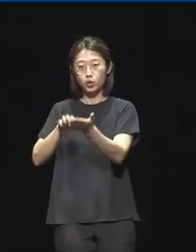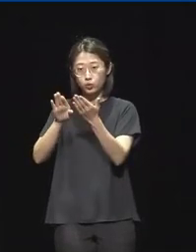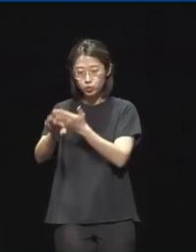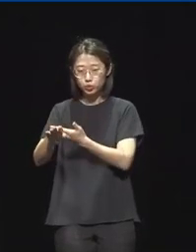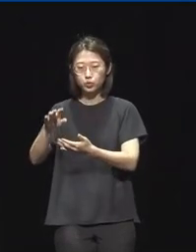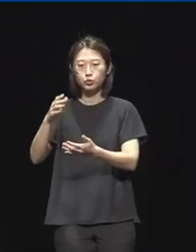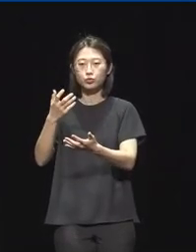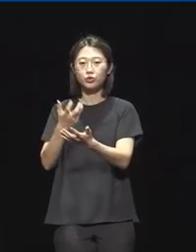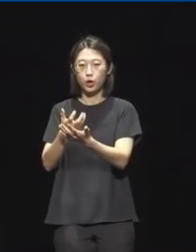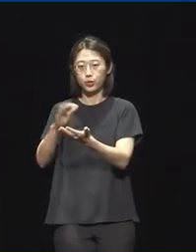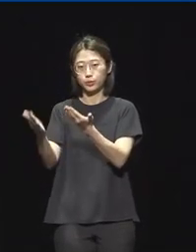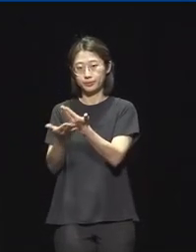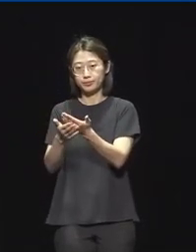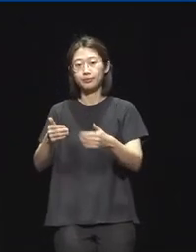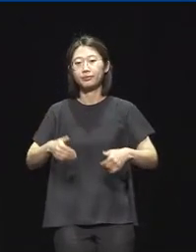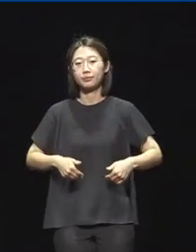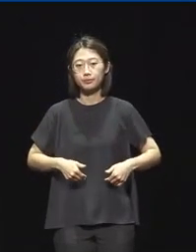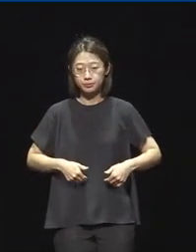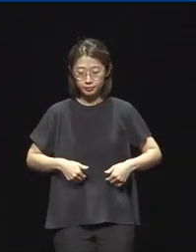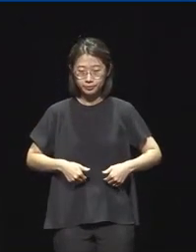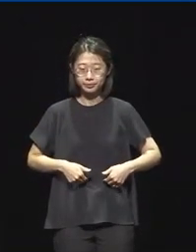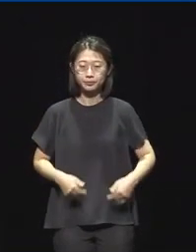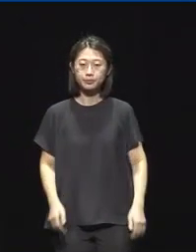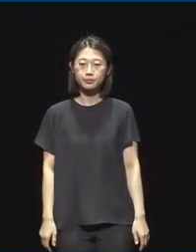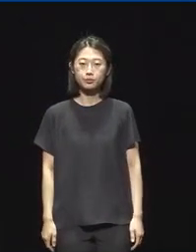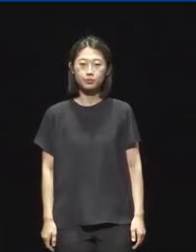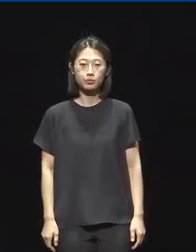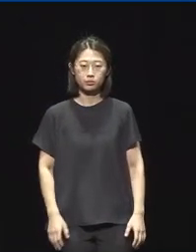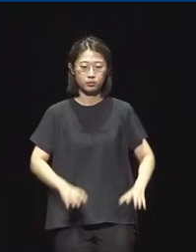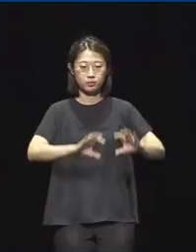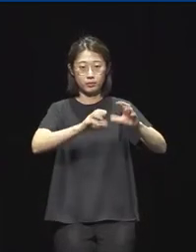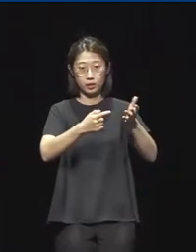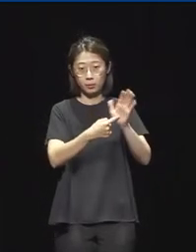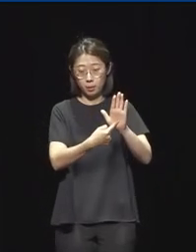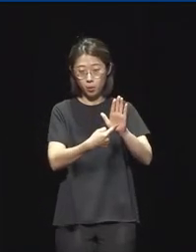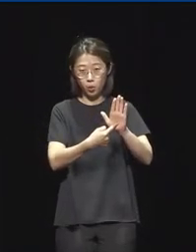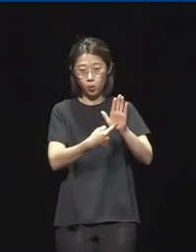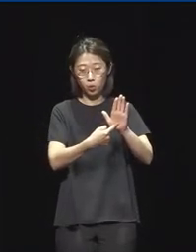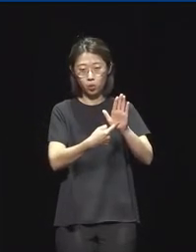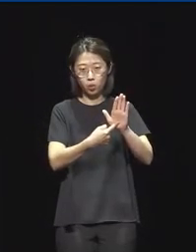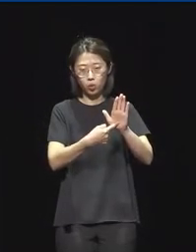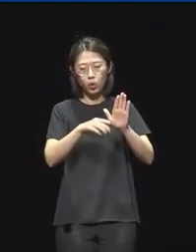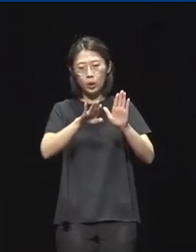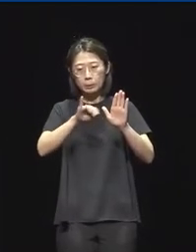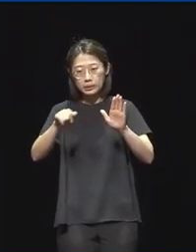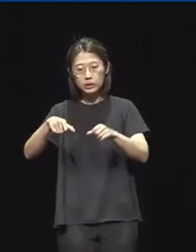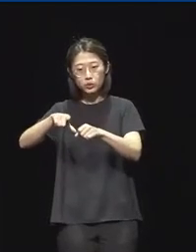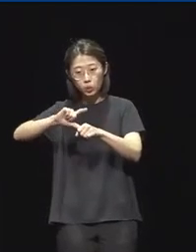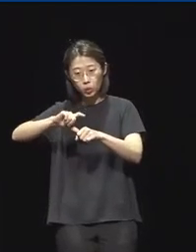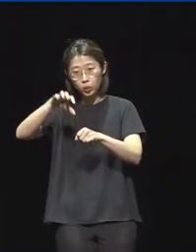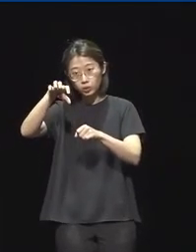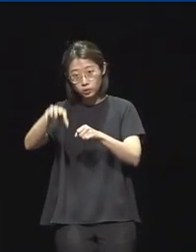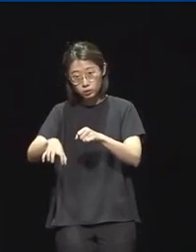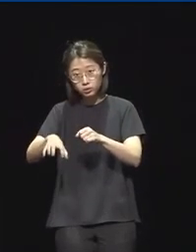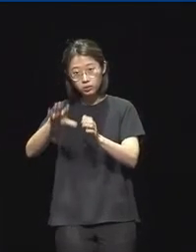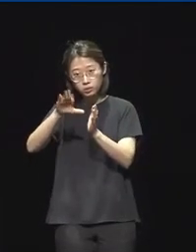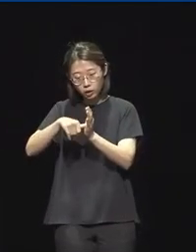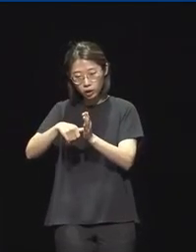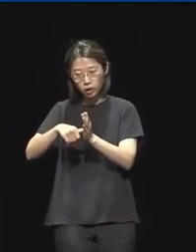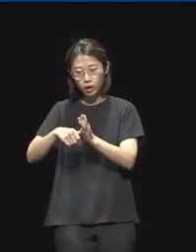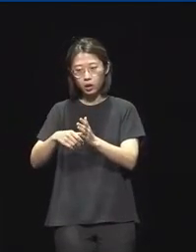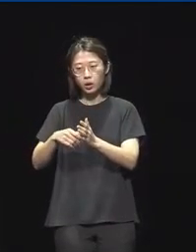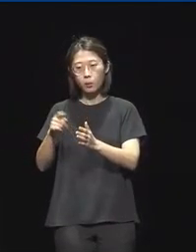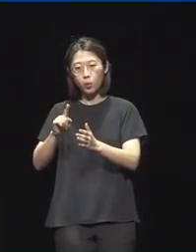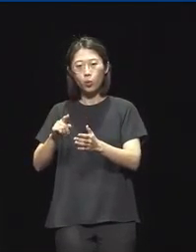자료를 제출하셔야 됩니다. 그리고 국내 발표에서 비수도권으로 선정되신 분들은 비수도권 지역에서 작품을